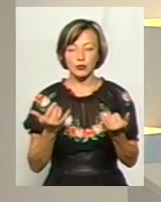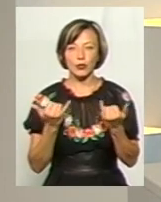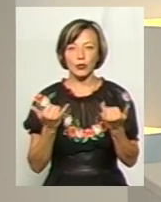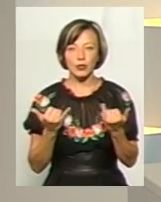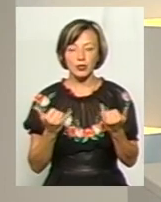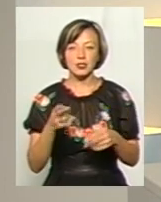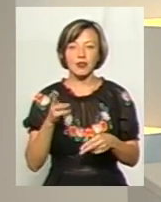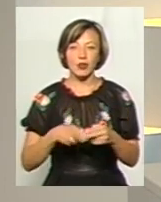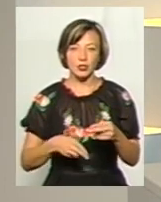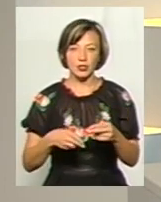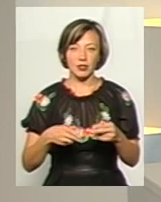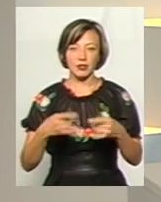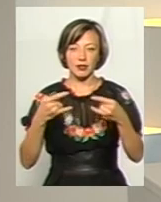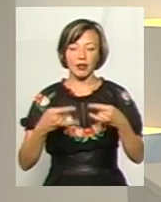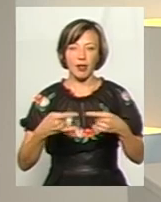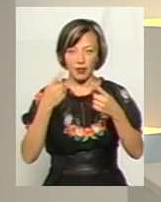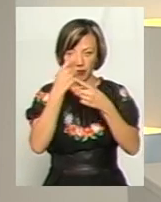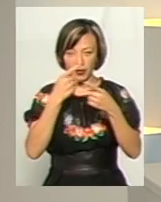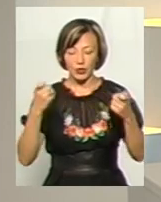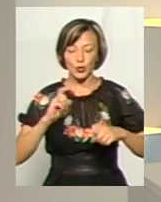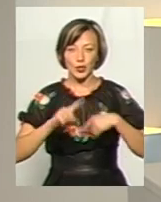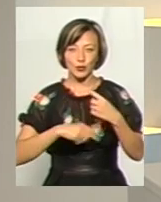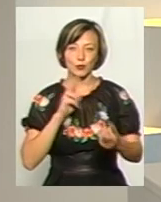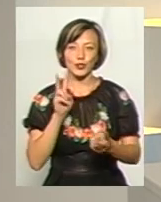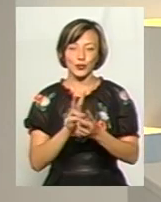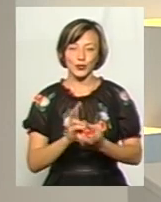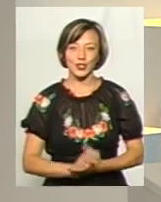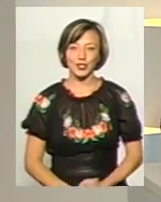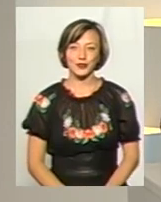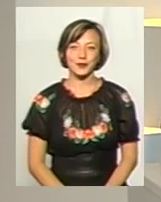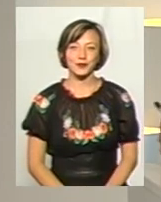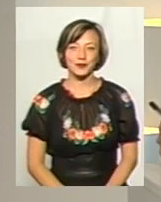сьогодні завершуємо наш телемарафон. До наступних зустрічей.